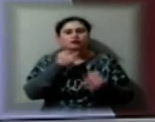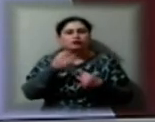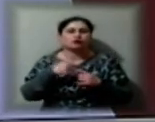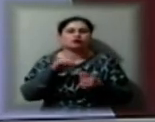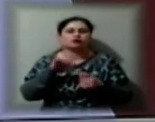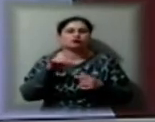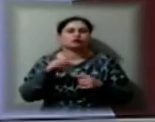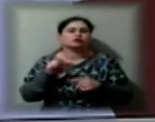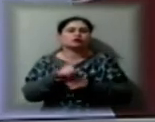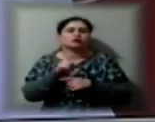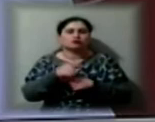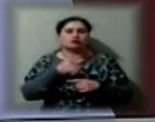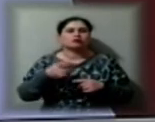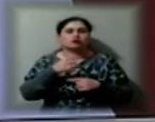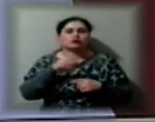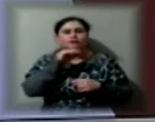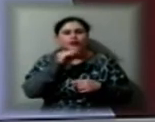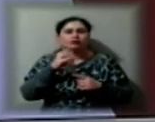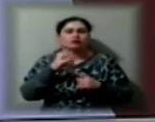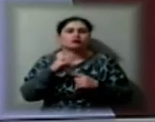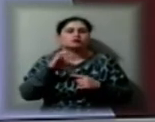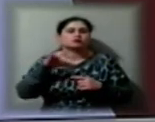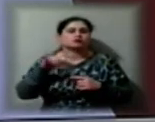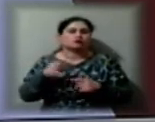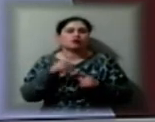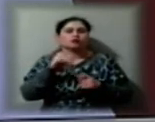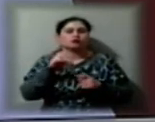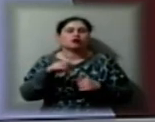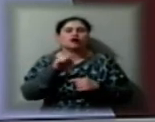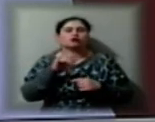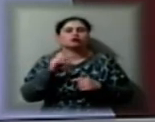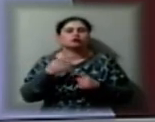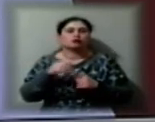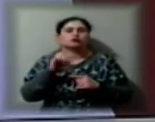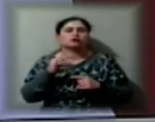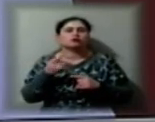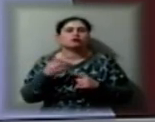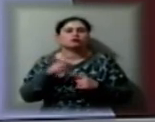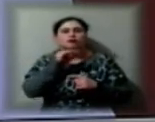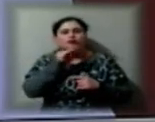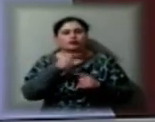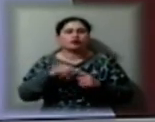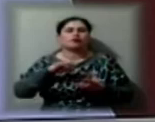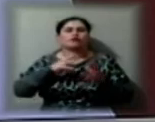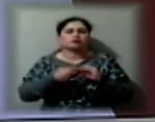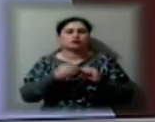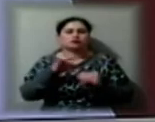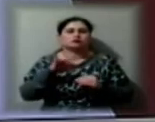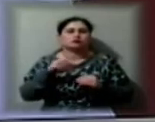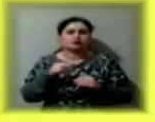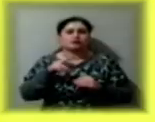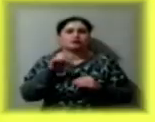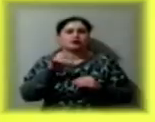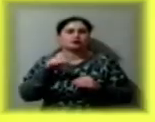регіонального мовлення НСТУ, контент та аудиторія, інтеграція регіонального мовлення у загальну систему ПАТ НСТУ.